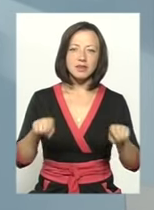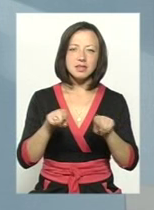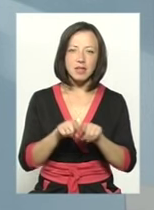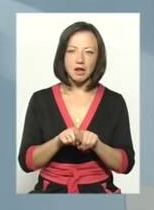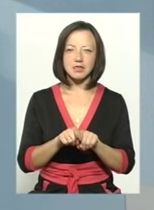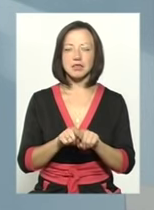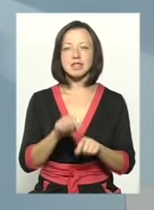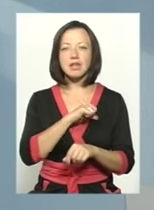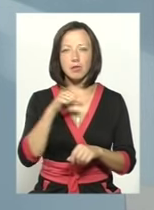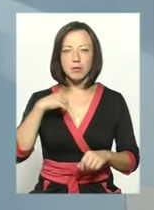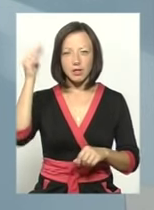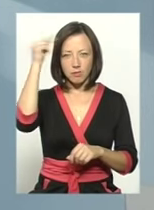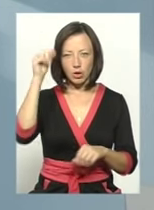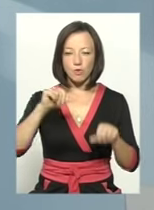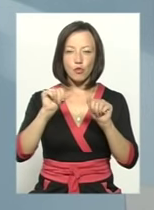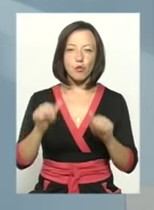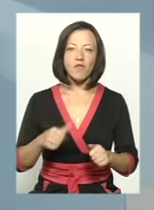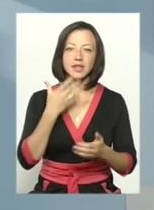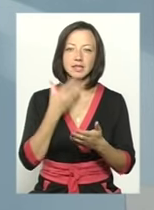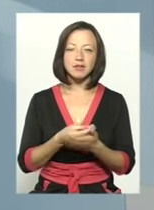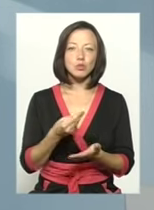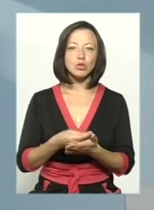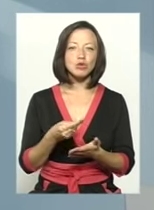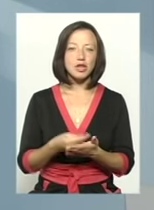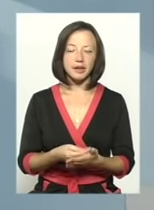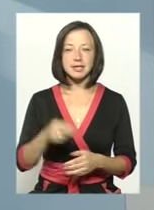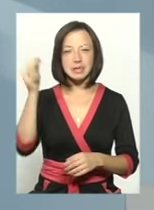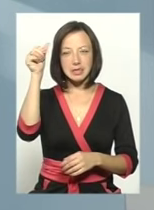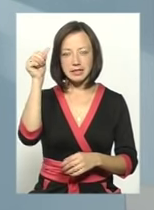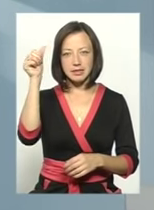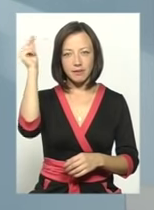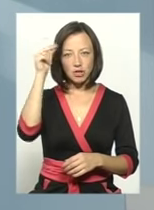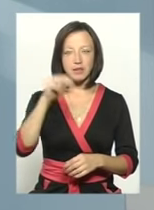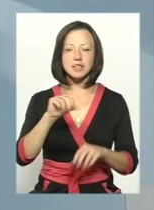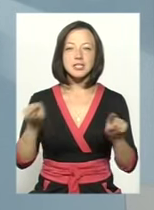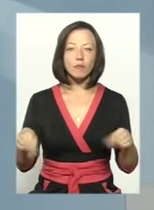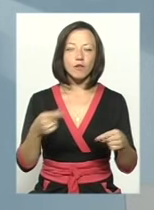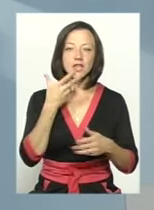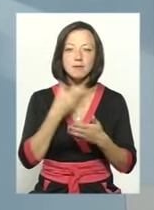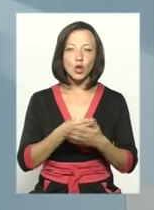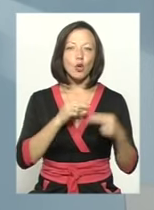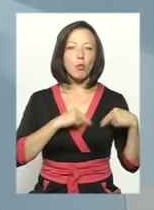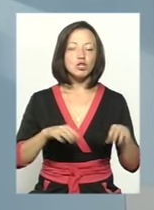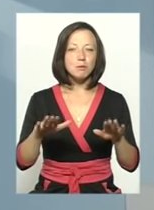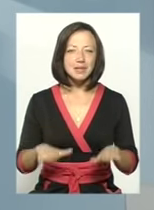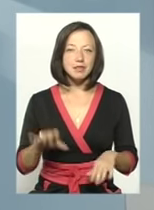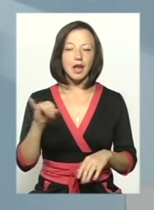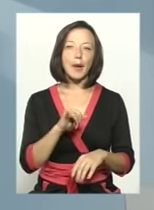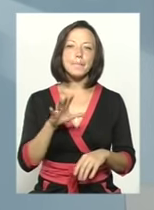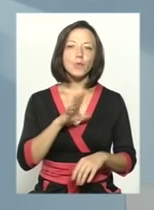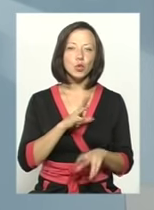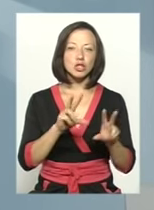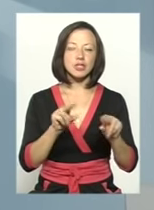підприємств, вони самі навчаються формувати свій бюджет, самі навчаються створювати собі робочі місця і бути дійсно тими